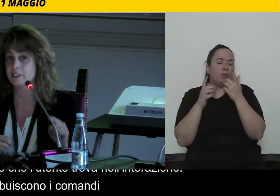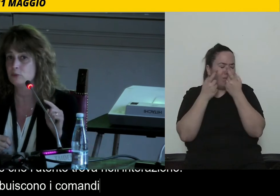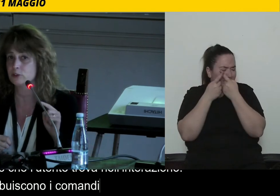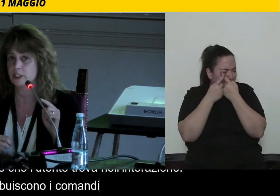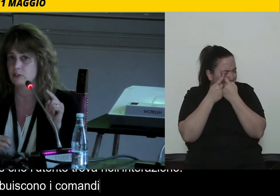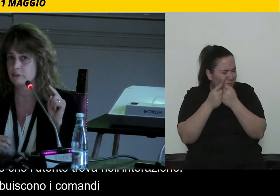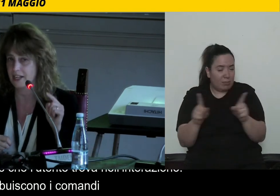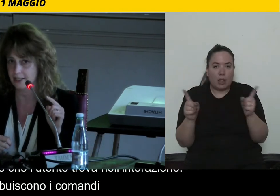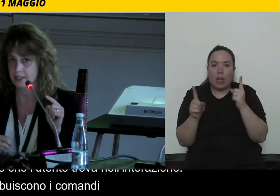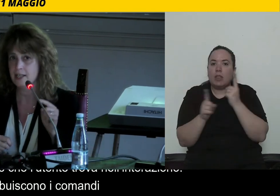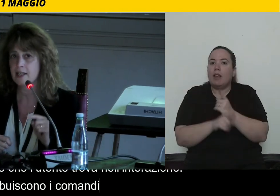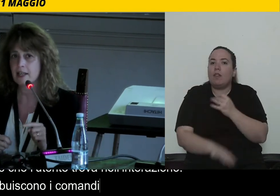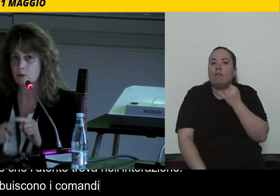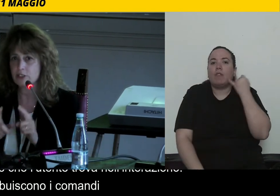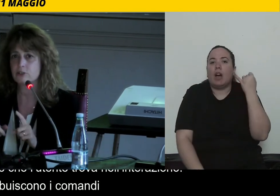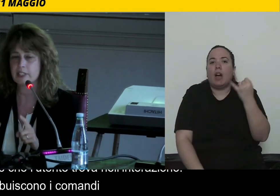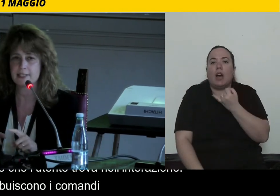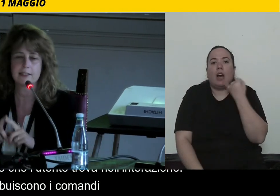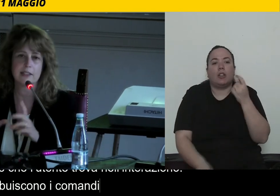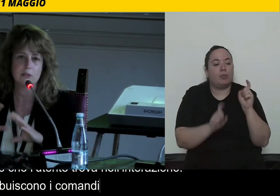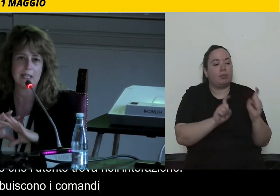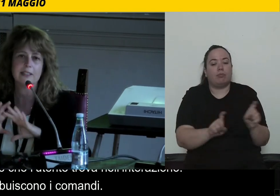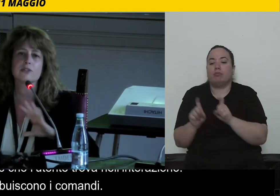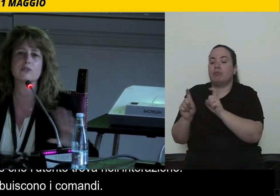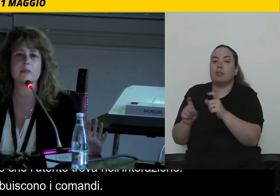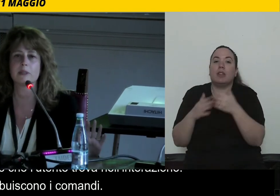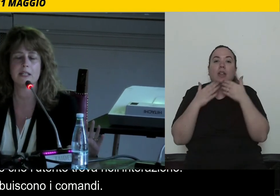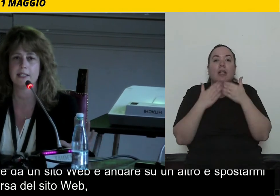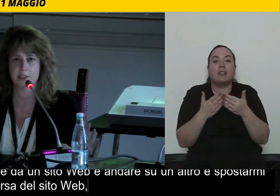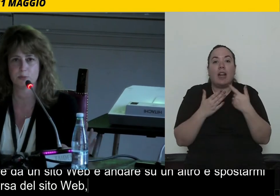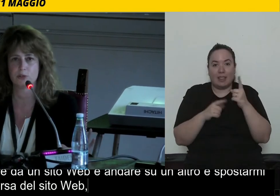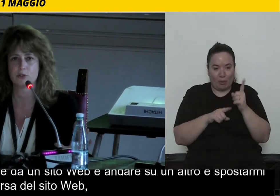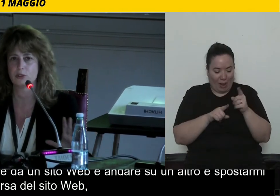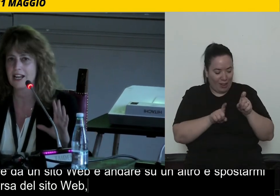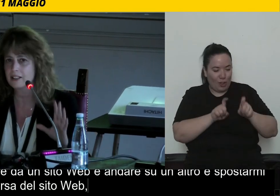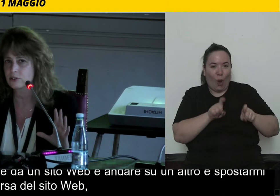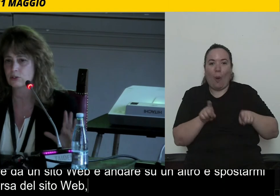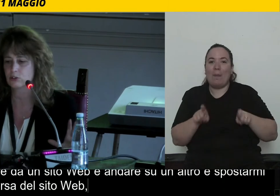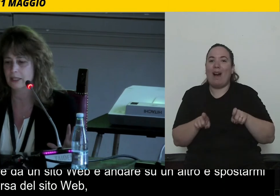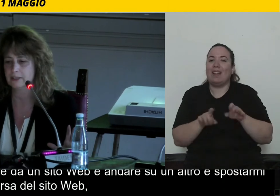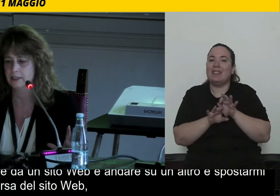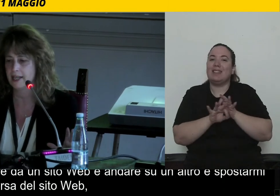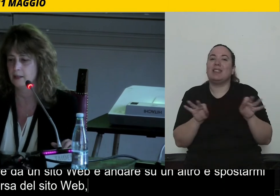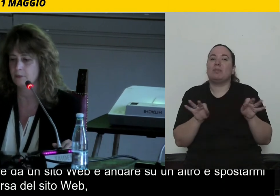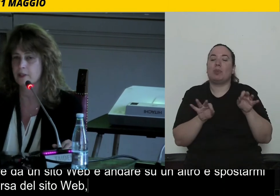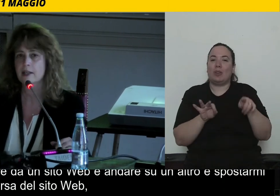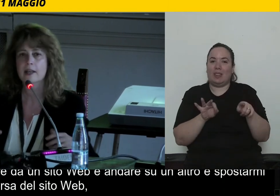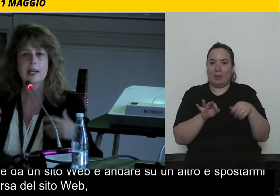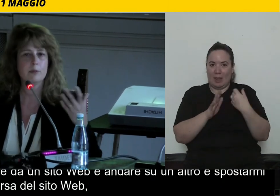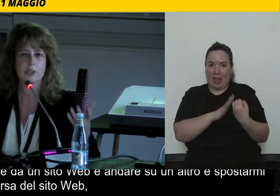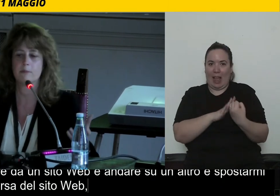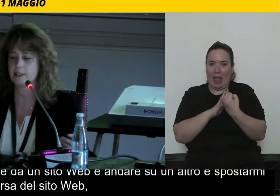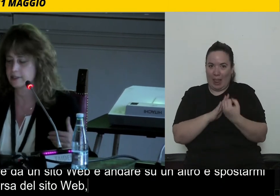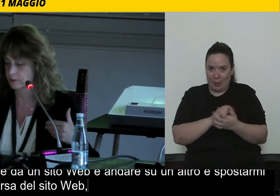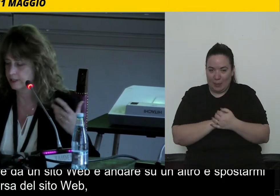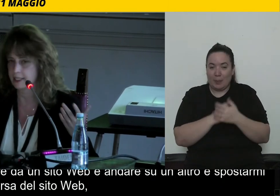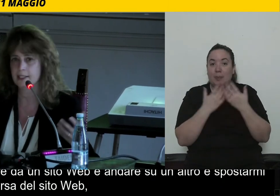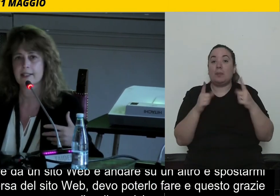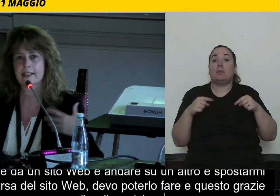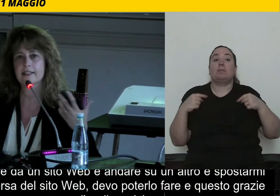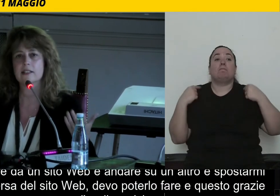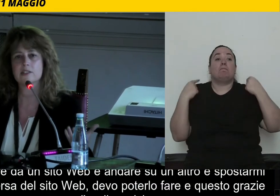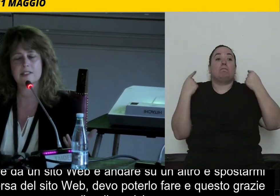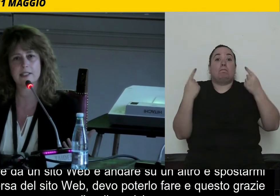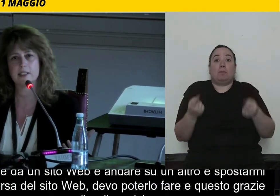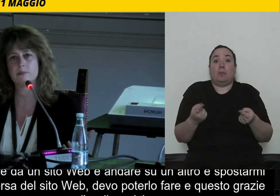sito web, devo poterlo fare e questo grazie a dei comandi che sono sempre lì a disposizione, anche solo comandi di help. E poi è emersa questa